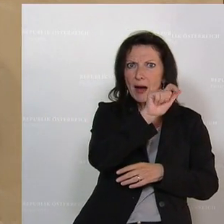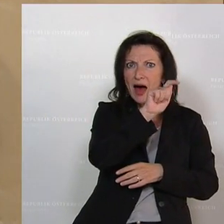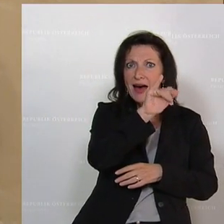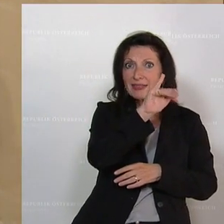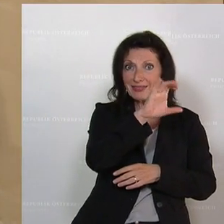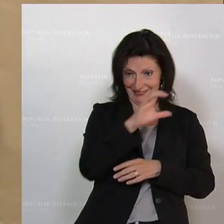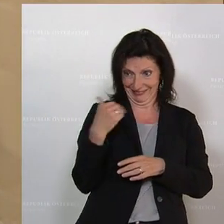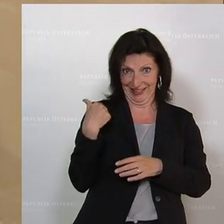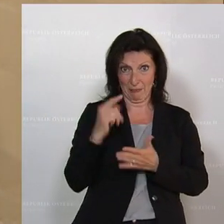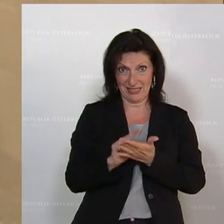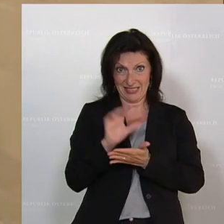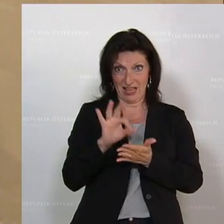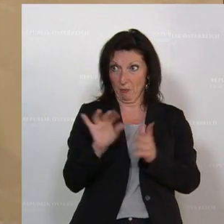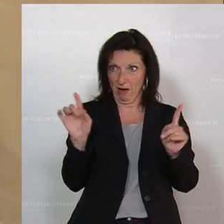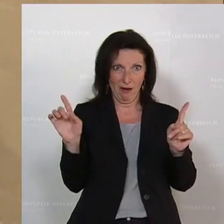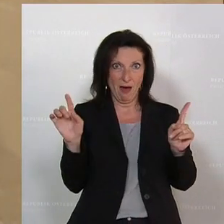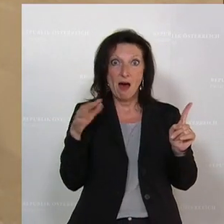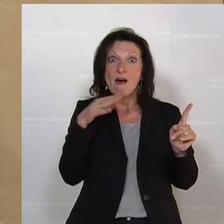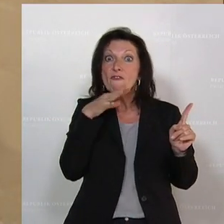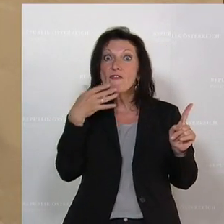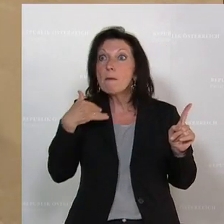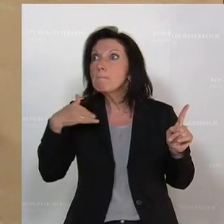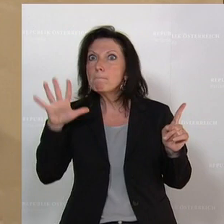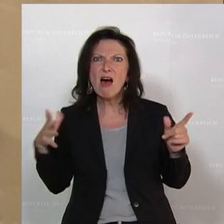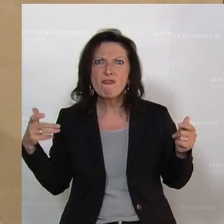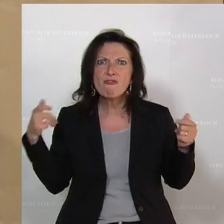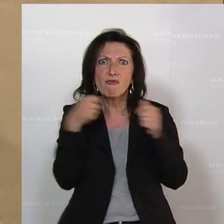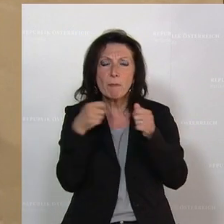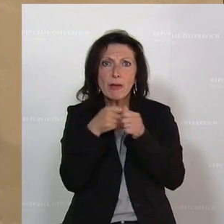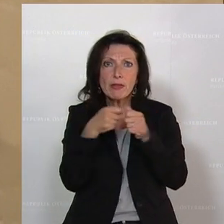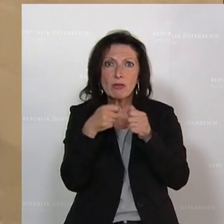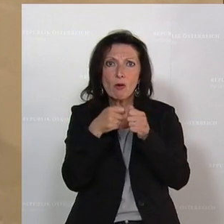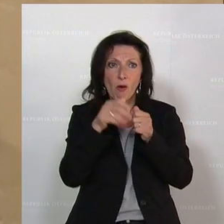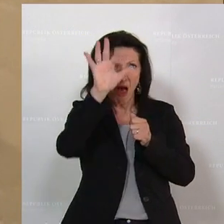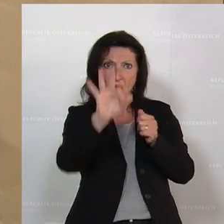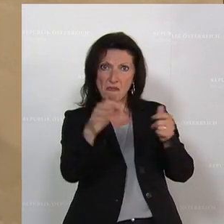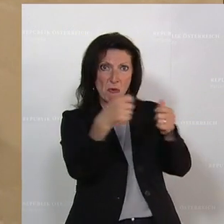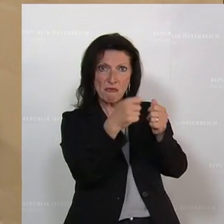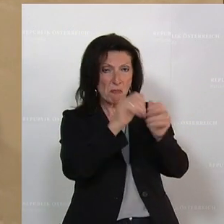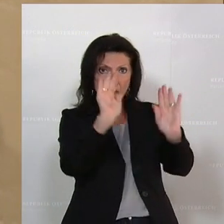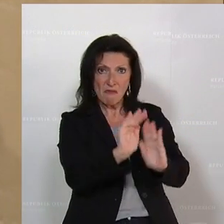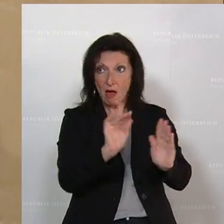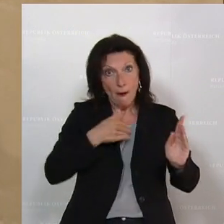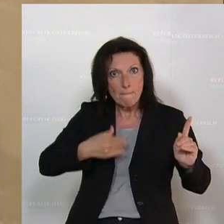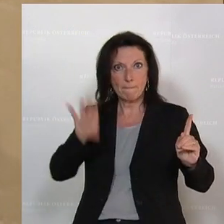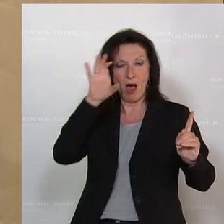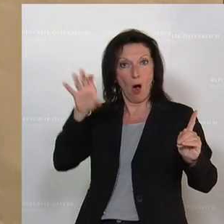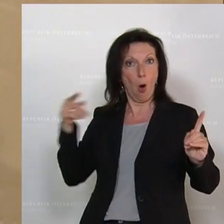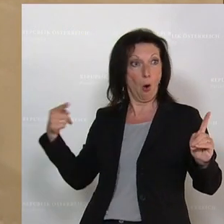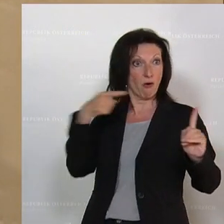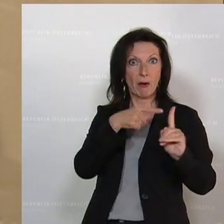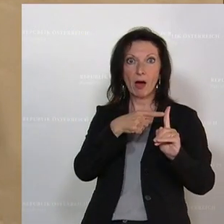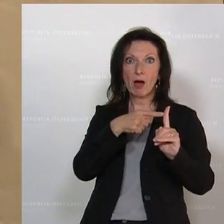jedem Zeitpunkt wesentlich dichter und enger waren als jemals mit der FPÖ. Die Novomatic und die